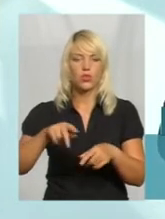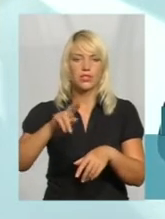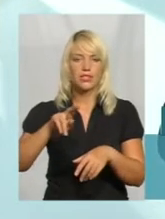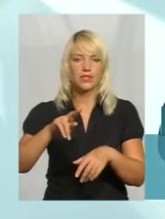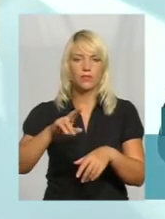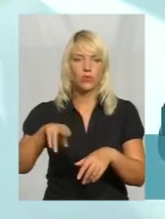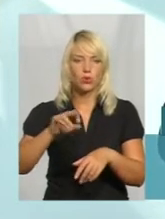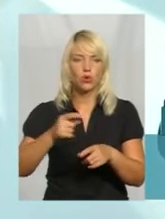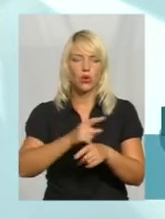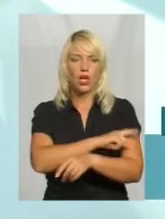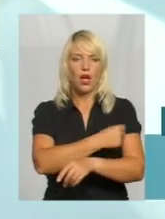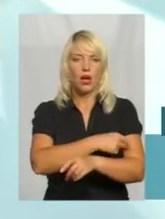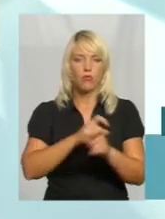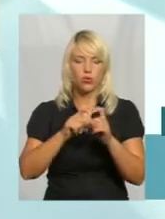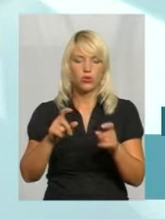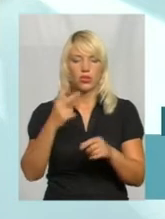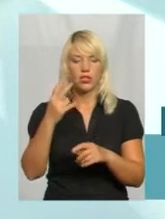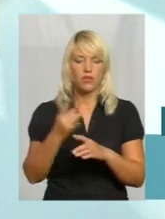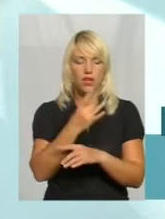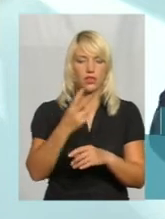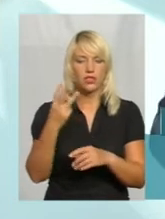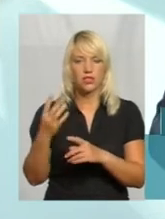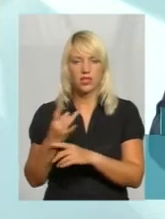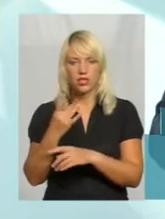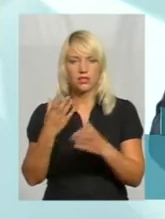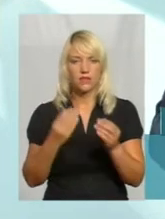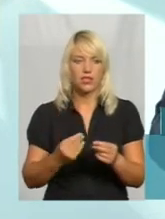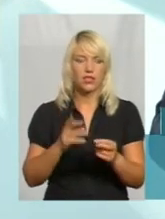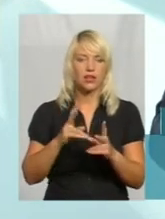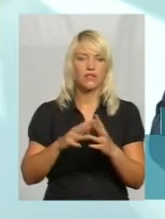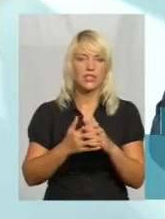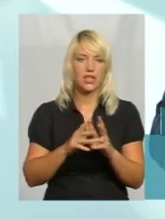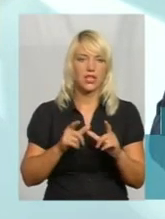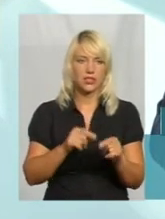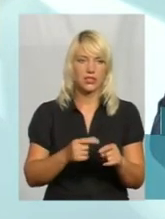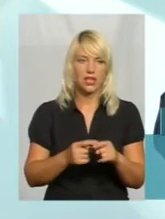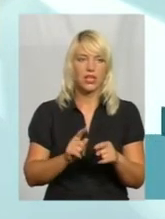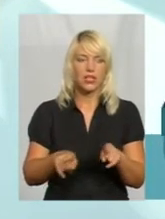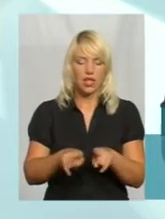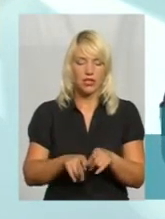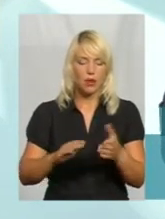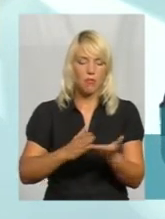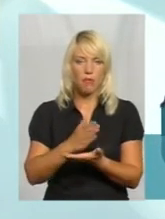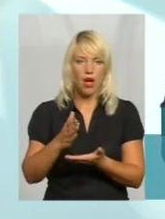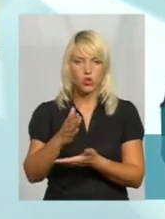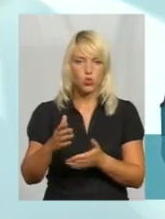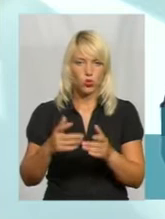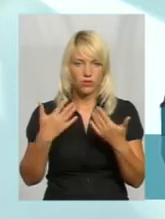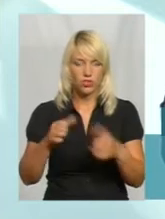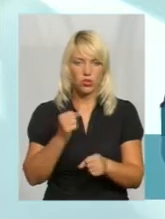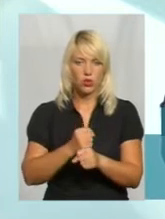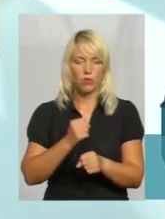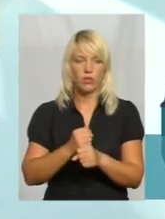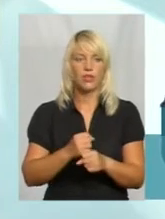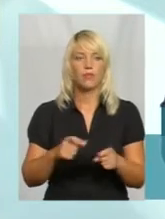два або три рази на день так само по селах їздили. Ці маршрути розроблені. Мінрегіонам запропоновано